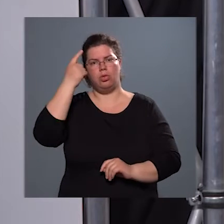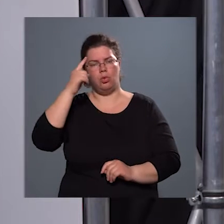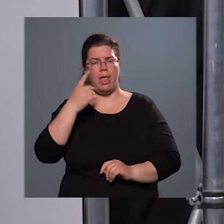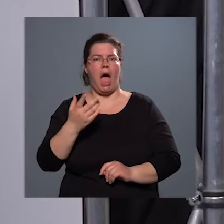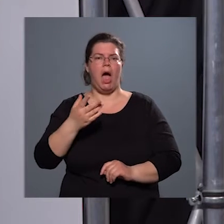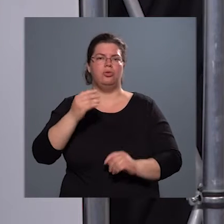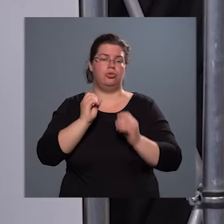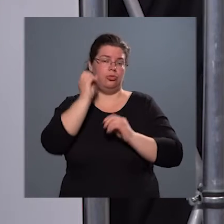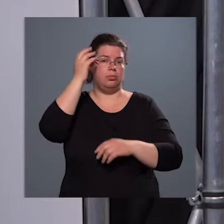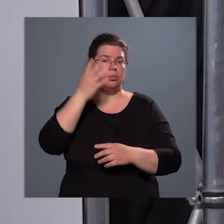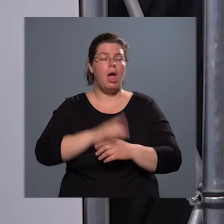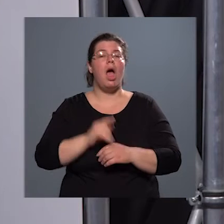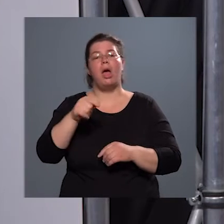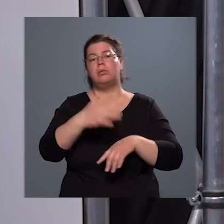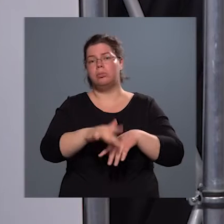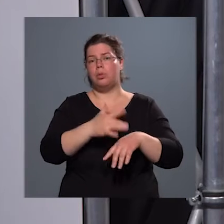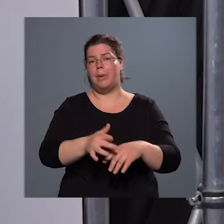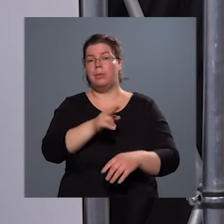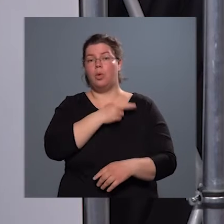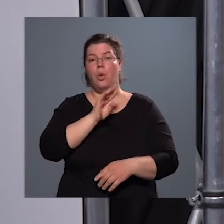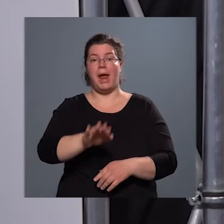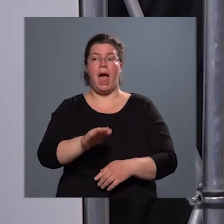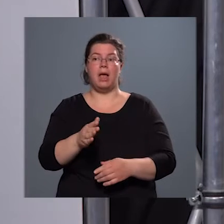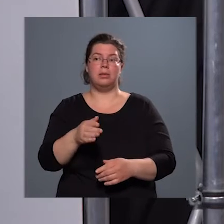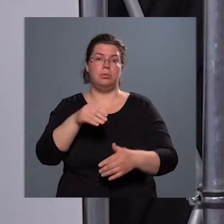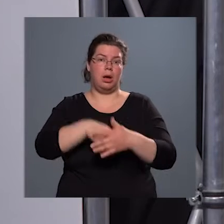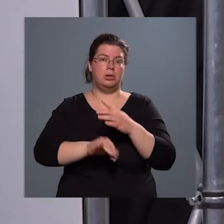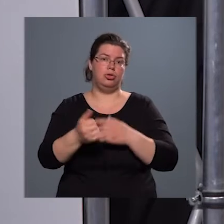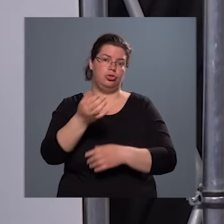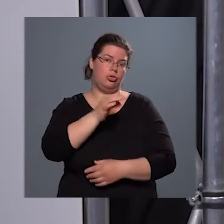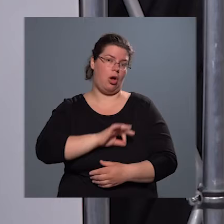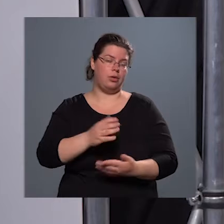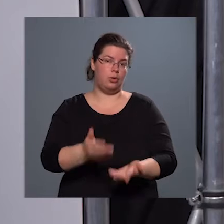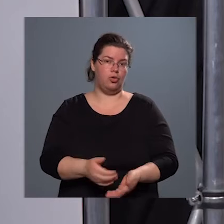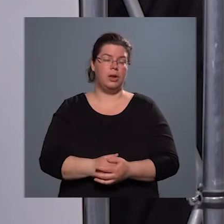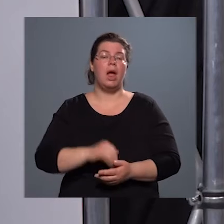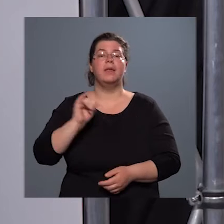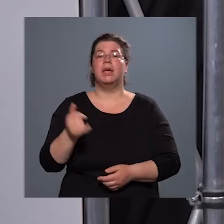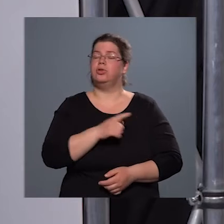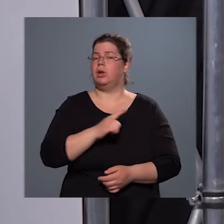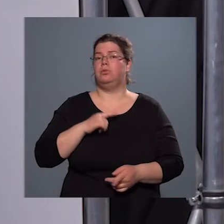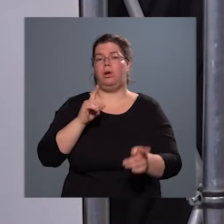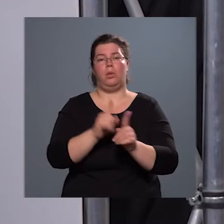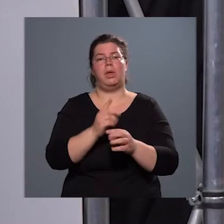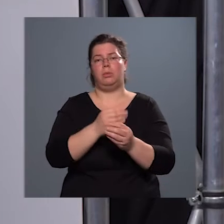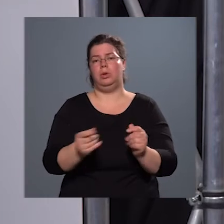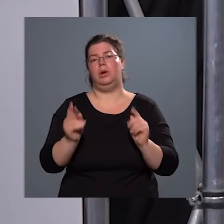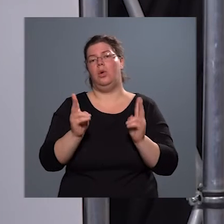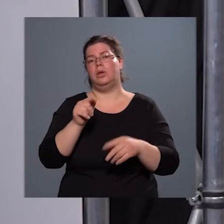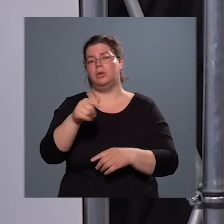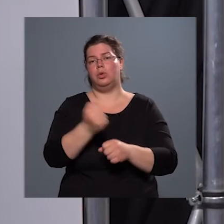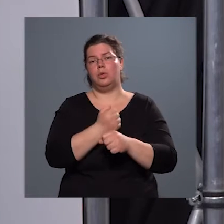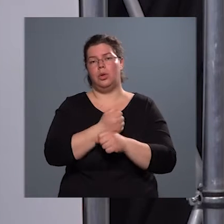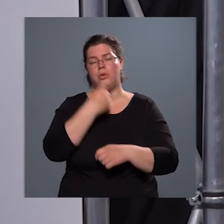halmozódott föl, ezt próbálom a kórház oldalán is hasznosítani, és nem csak olyan módon, hogy az ott dolgozók